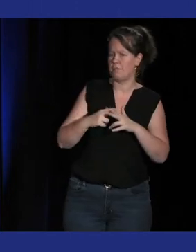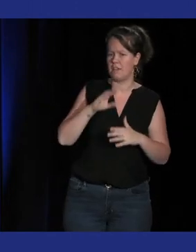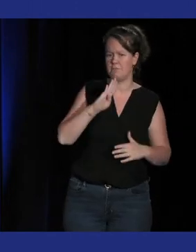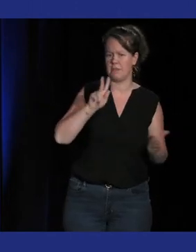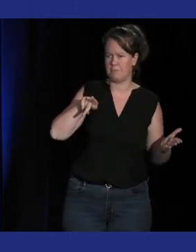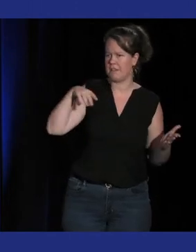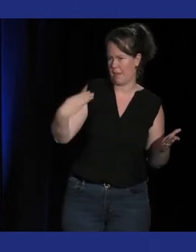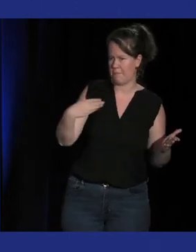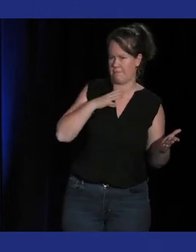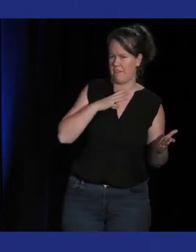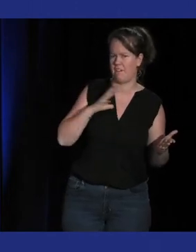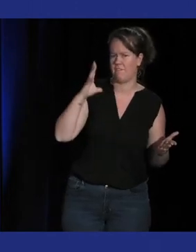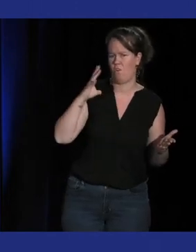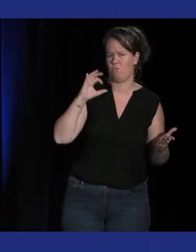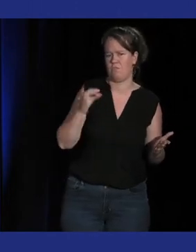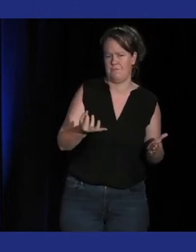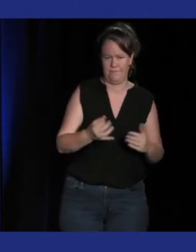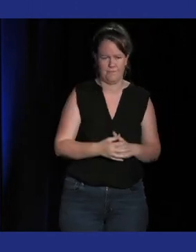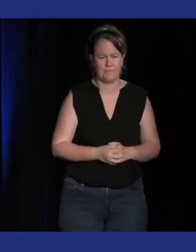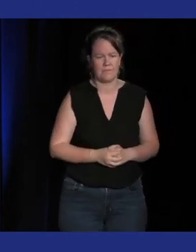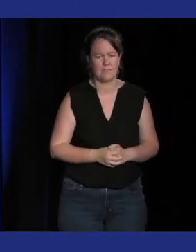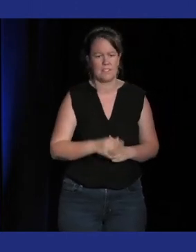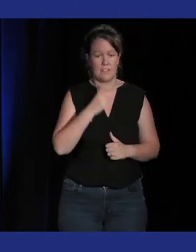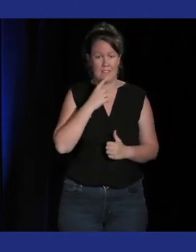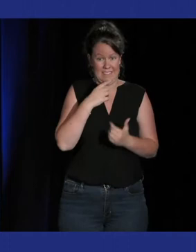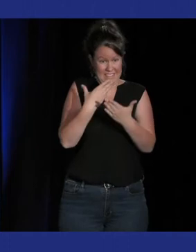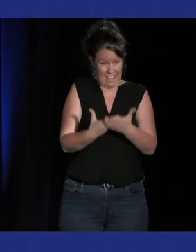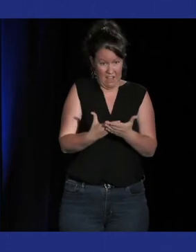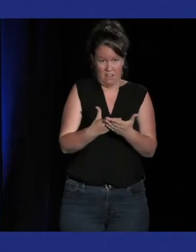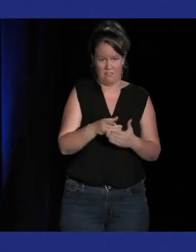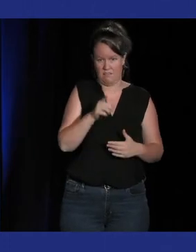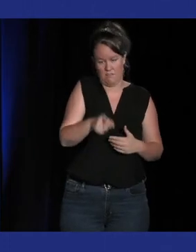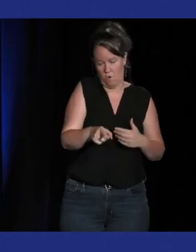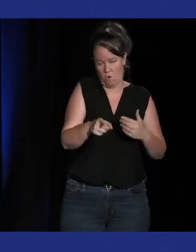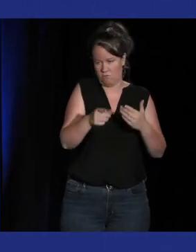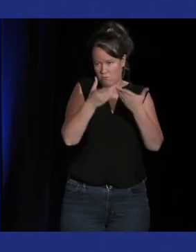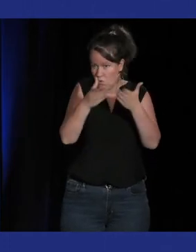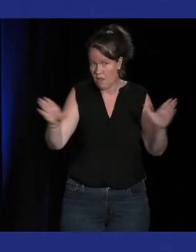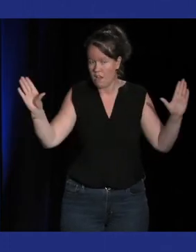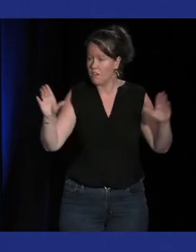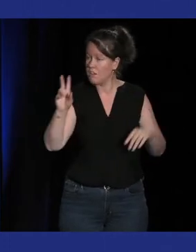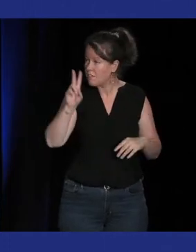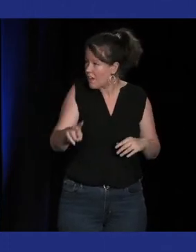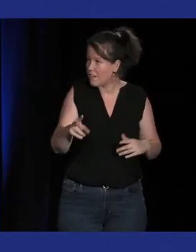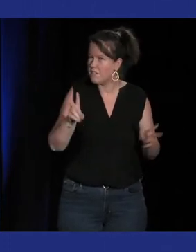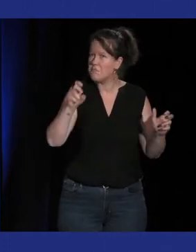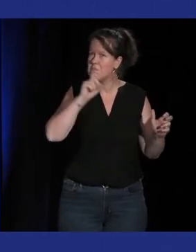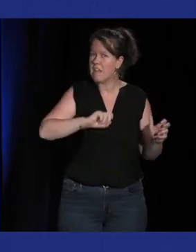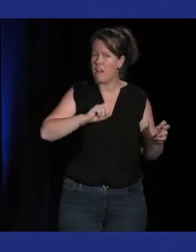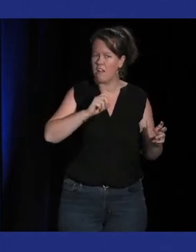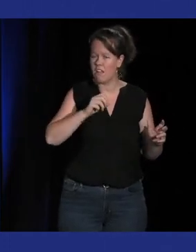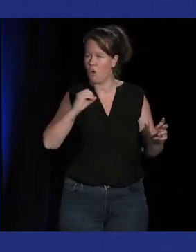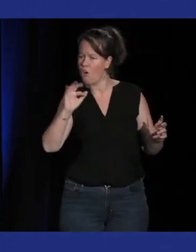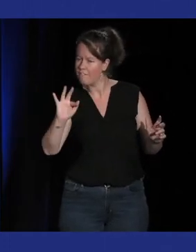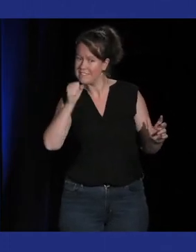ça va ouvrir à plus un plus large public enfin Metal and Singer a reçu je crois cette semaine ou la semaine dernière un